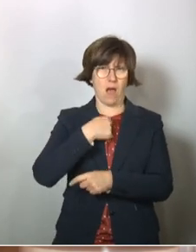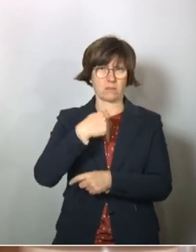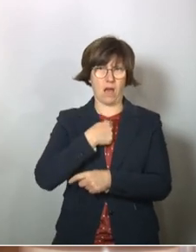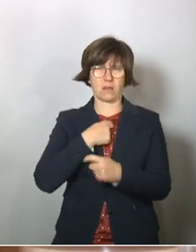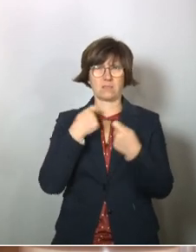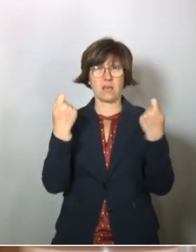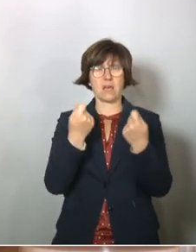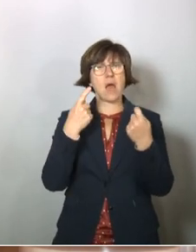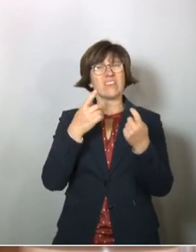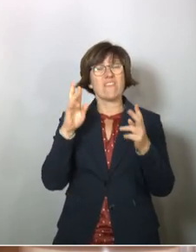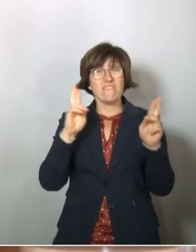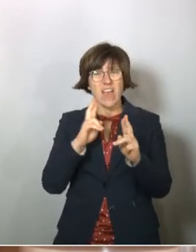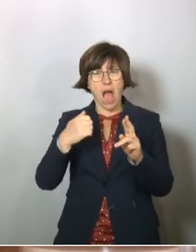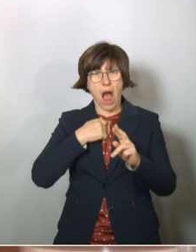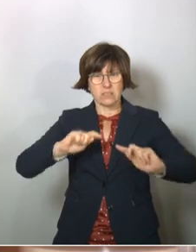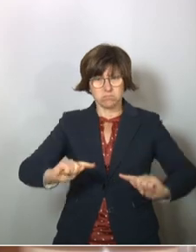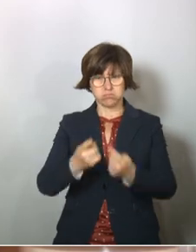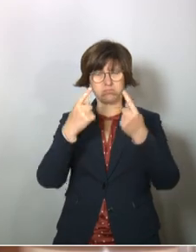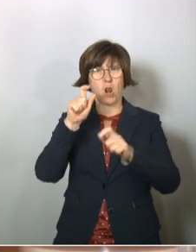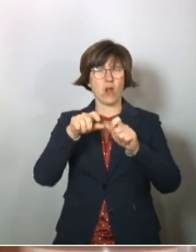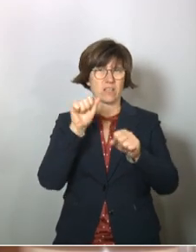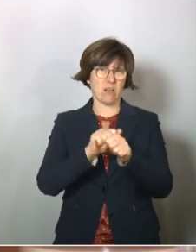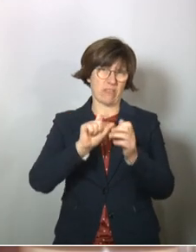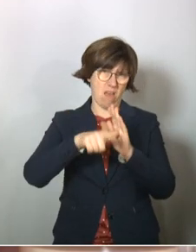betrieben wird von Menschen, die es sich leisten können.